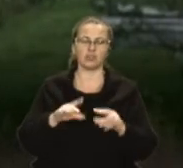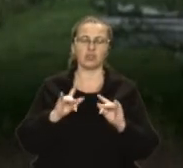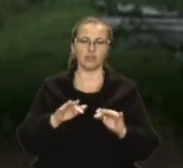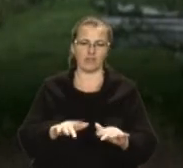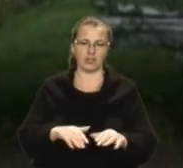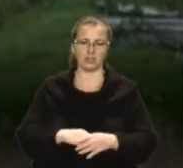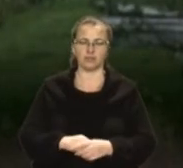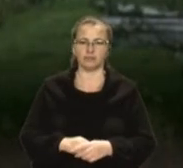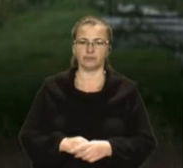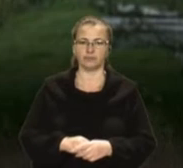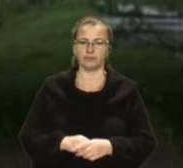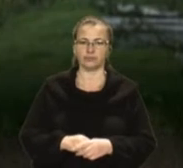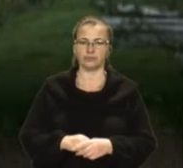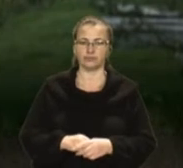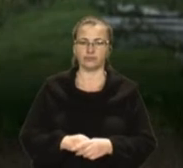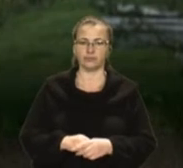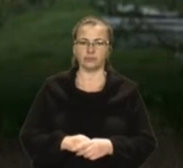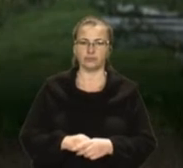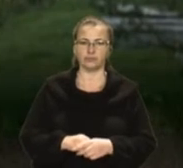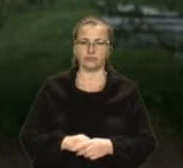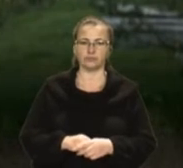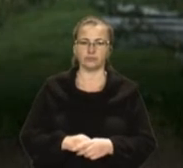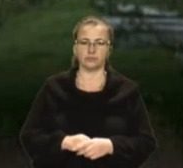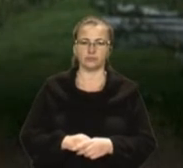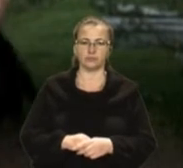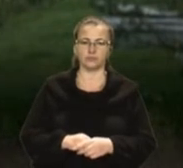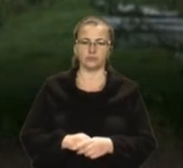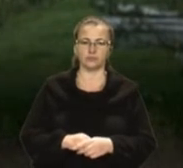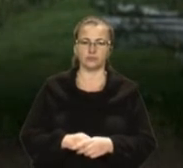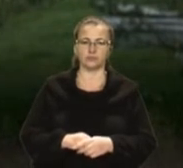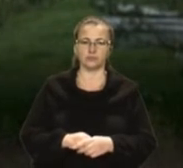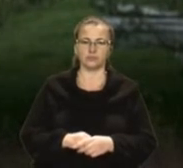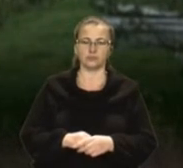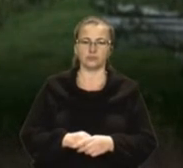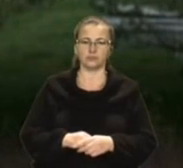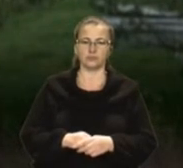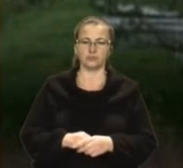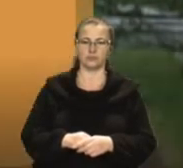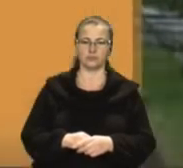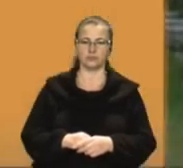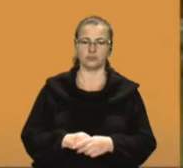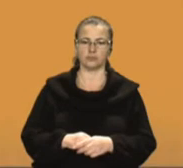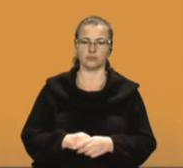і повинні дотримуватися закону. Вони там махати палицями, плюватися.